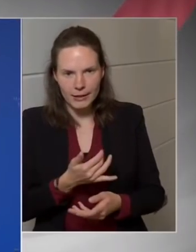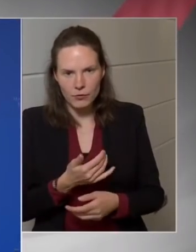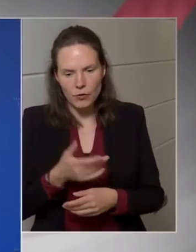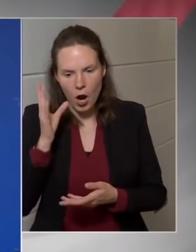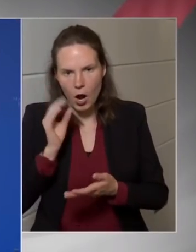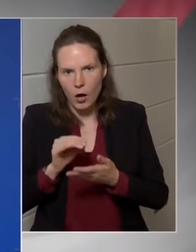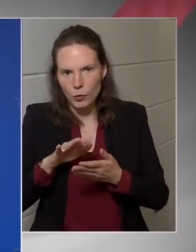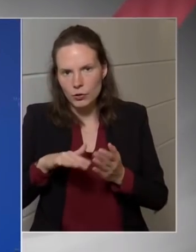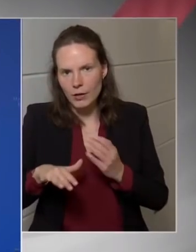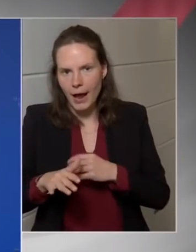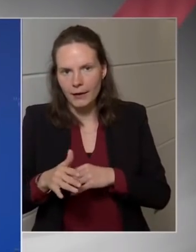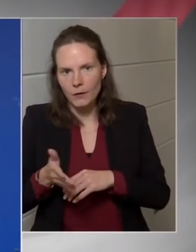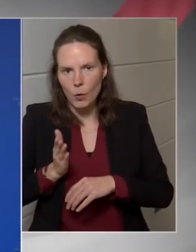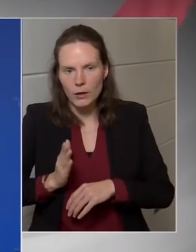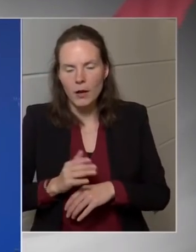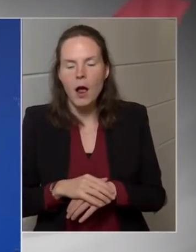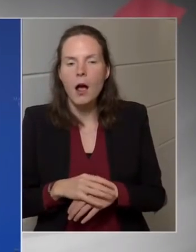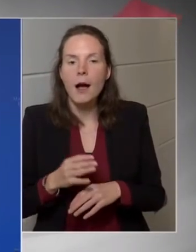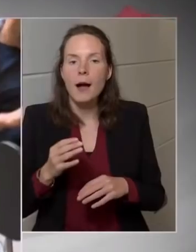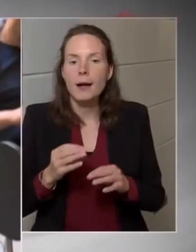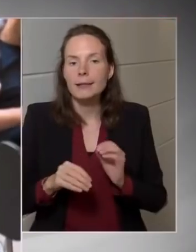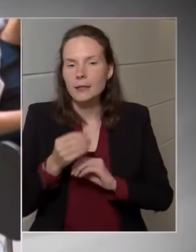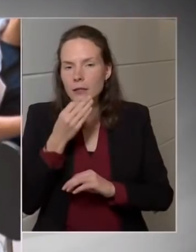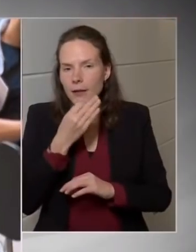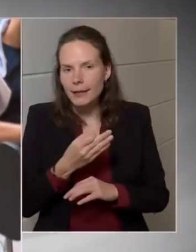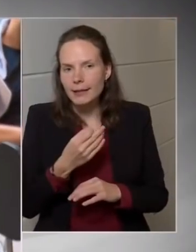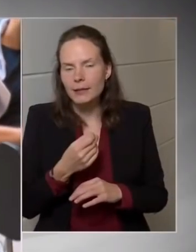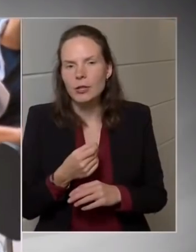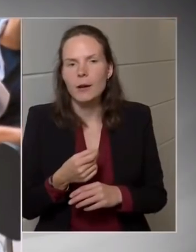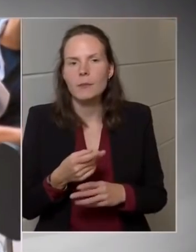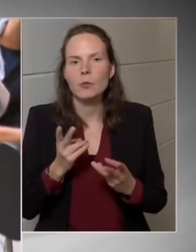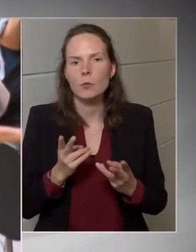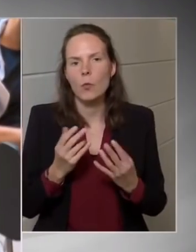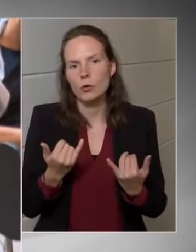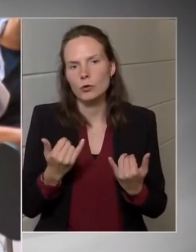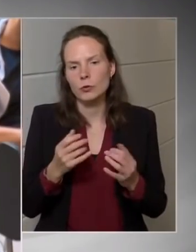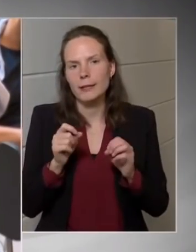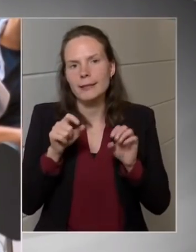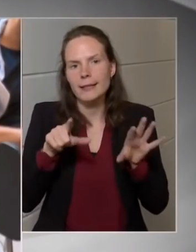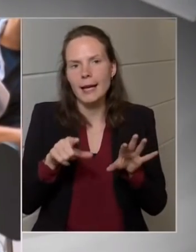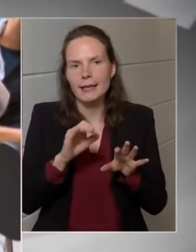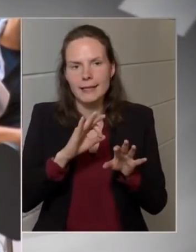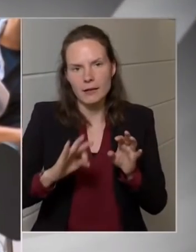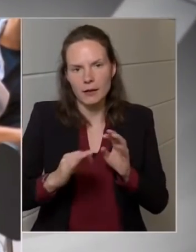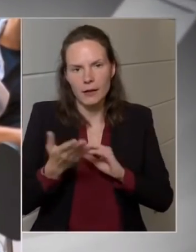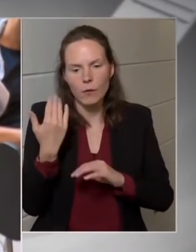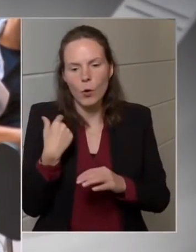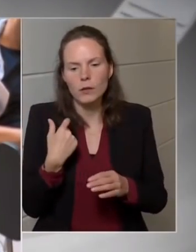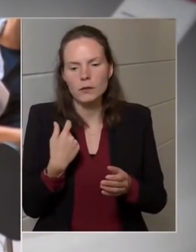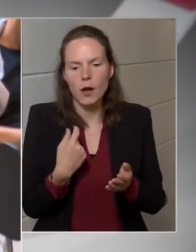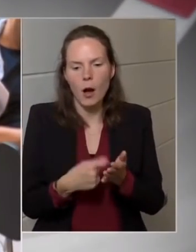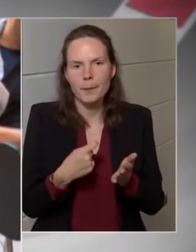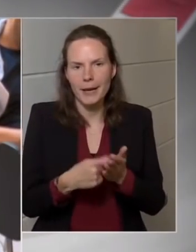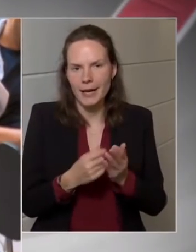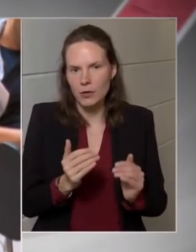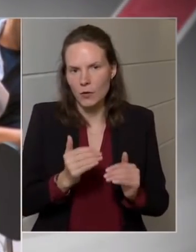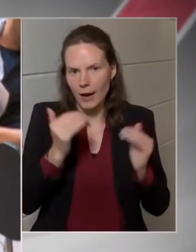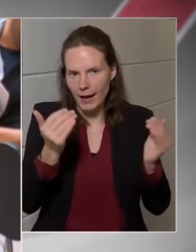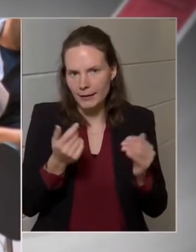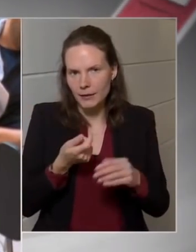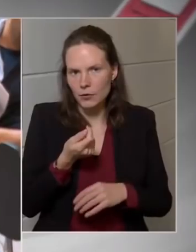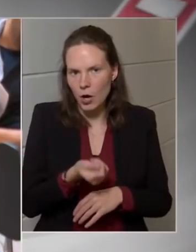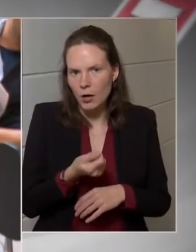hogy a jelenlegi bérkiáramlást tekintve, ami most már ugye 17% volt a legutóbbi béradat bruttó bérnövekedés évperév alapon,